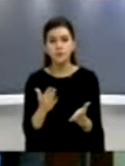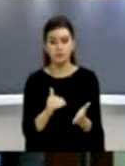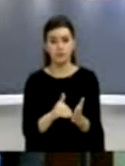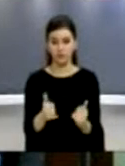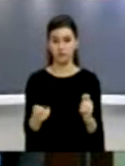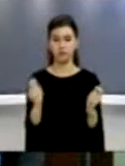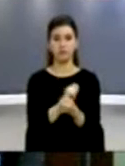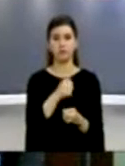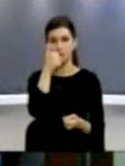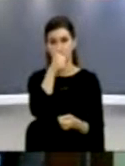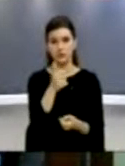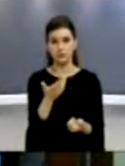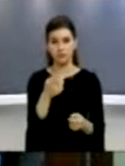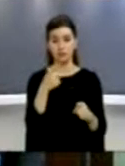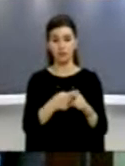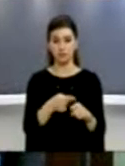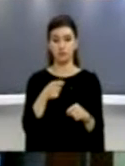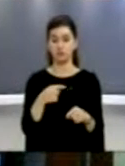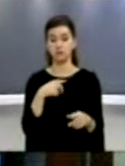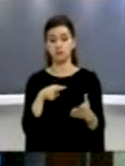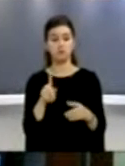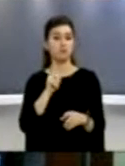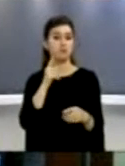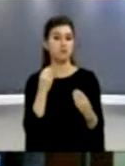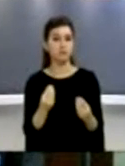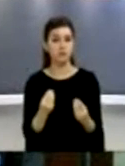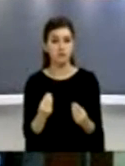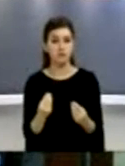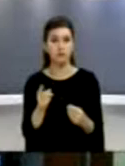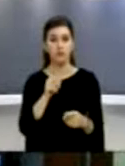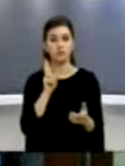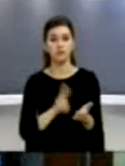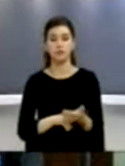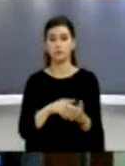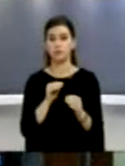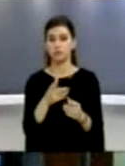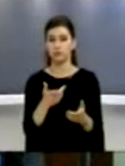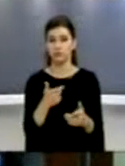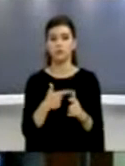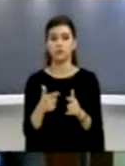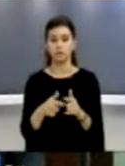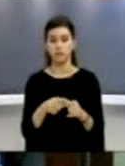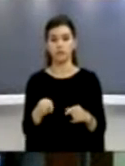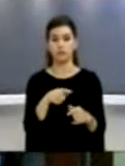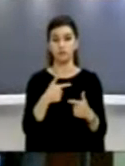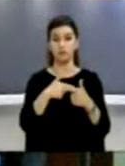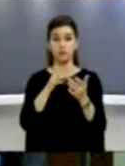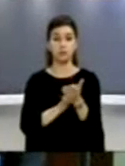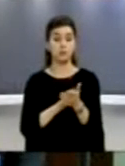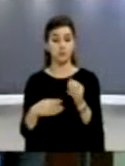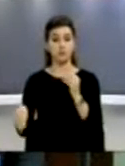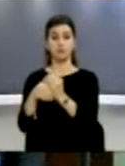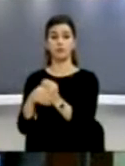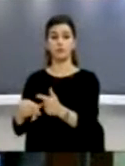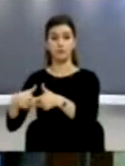kështu dhe përbindjën to nuk është veprimi duhur ose propozimi drejt me që nuk kemi një arsuetim, sepse si kur ta kishim